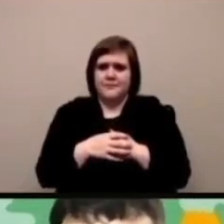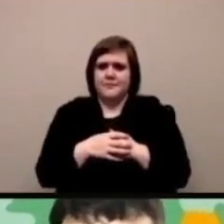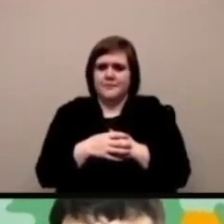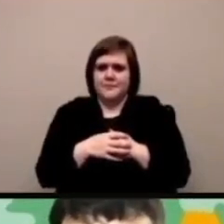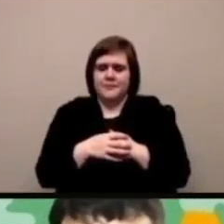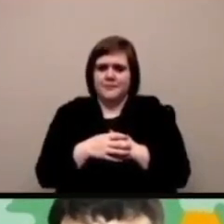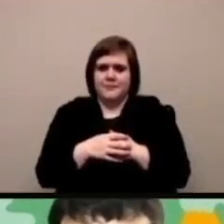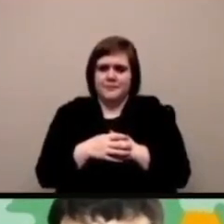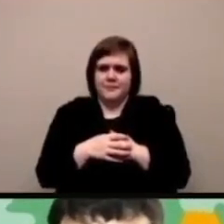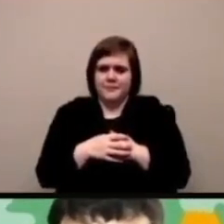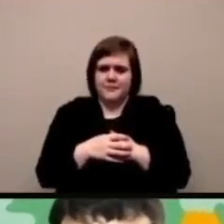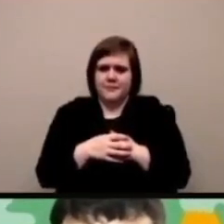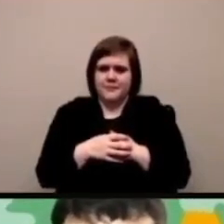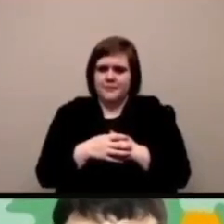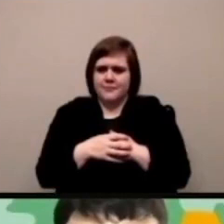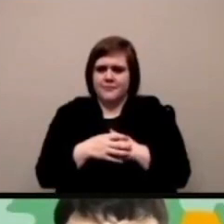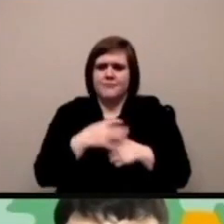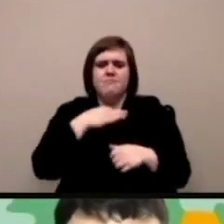scontrassero